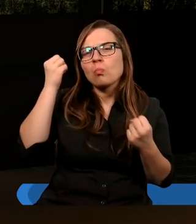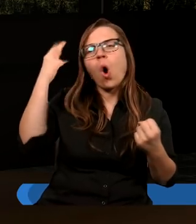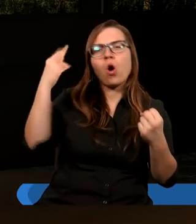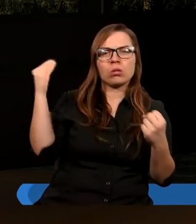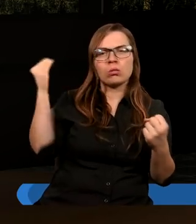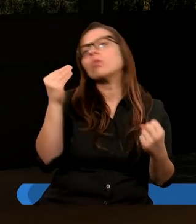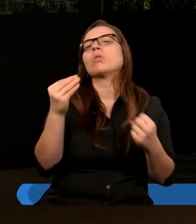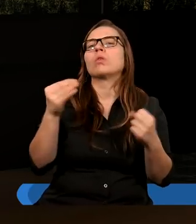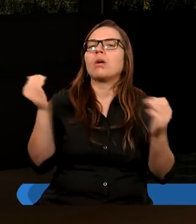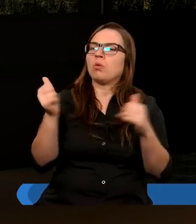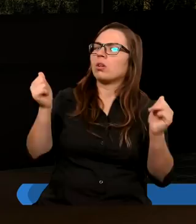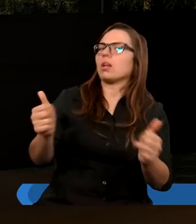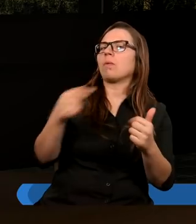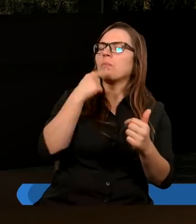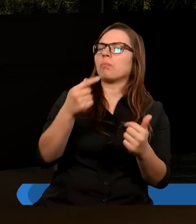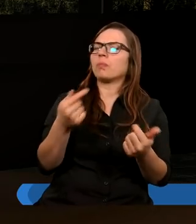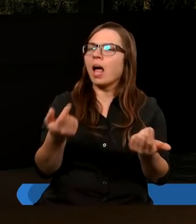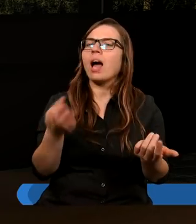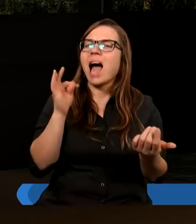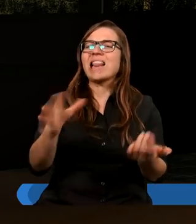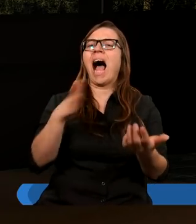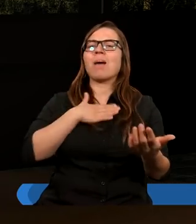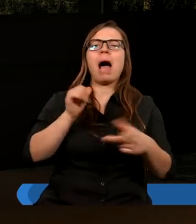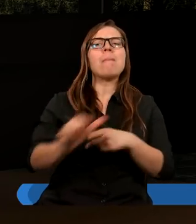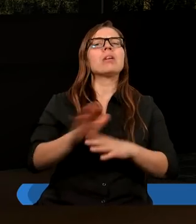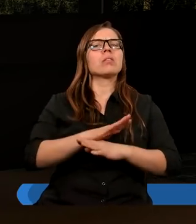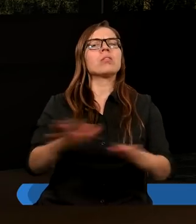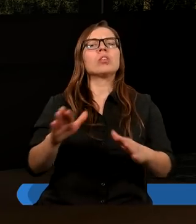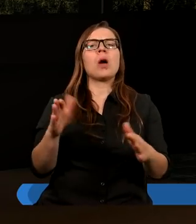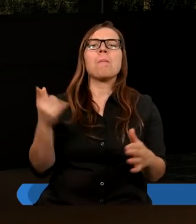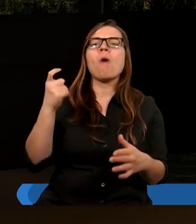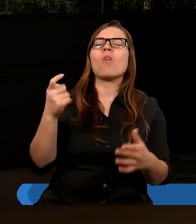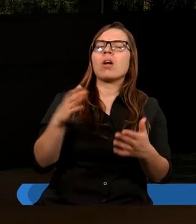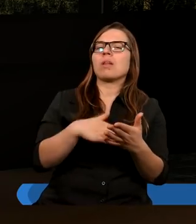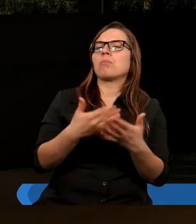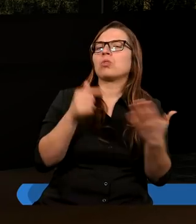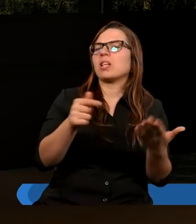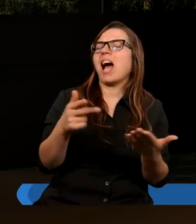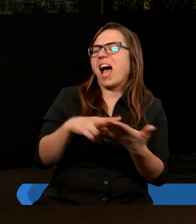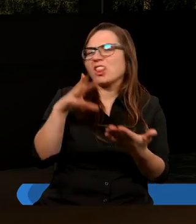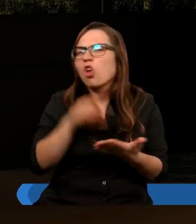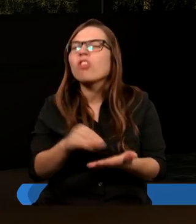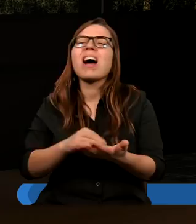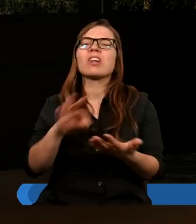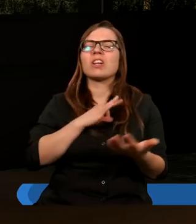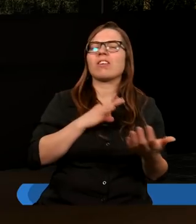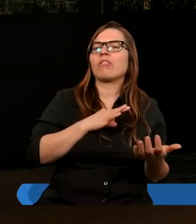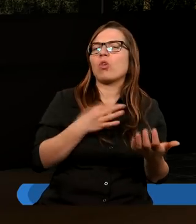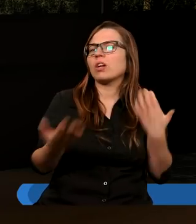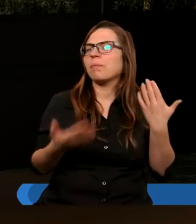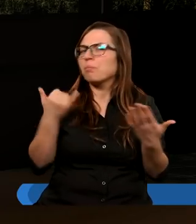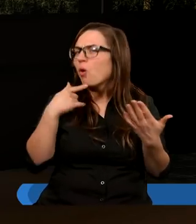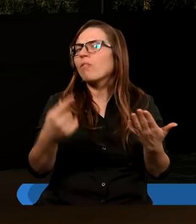który mógł stanąć i powiedzieć tak ma być i powołać się na pismo, na swoje doświadczenie i